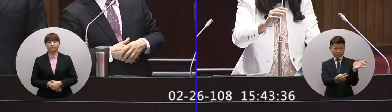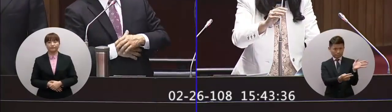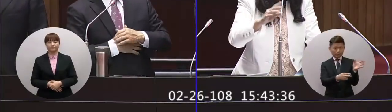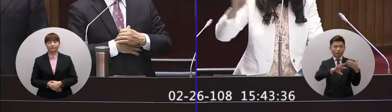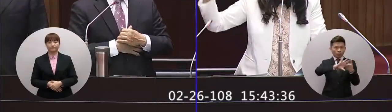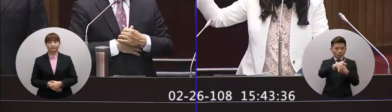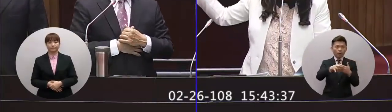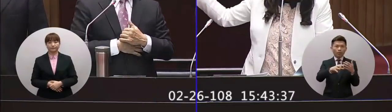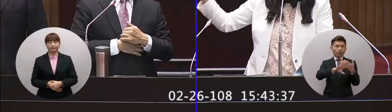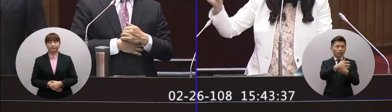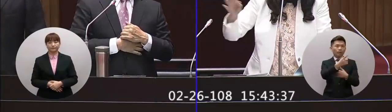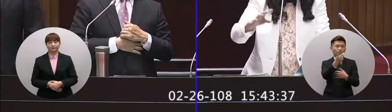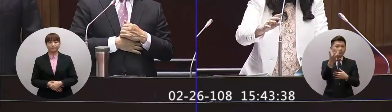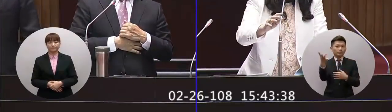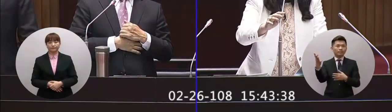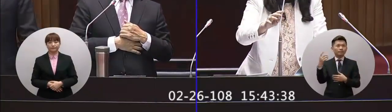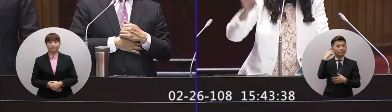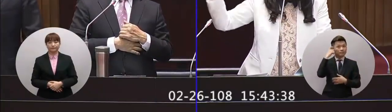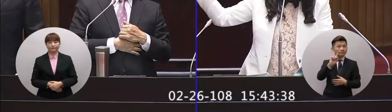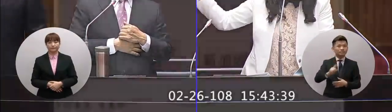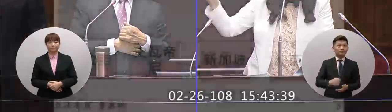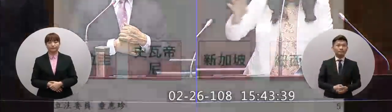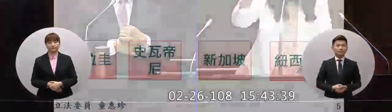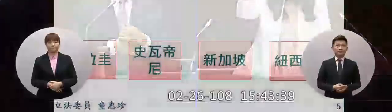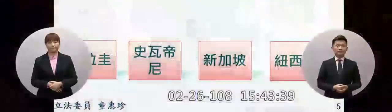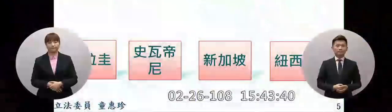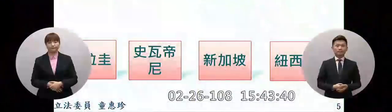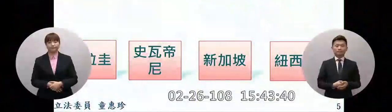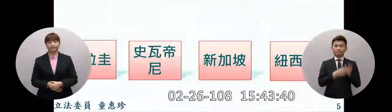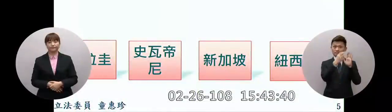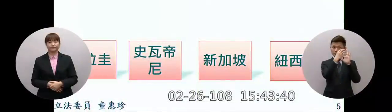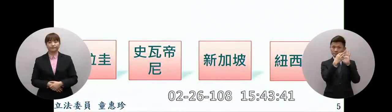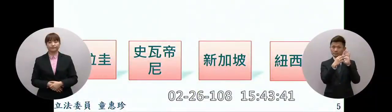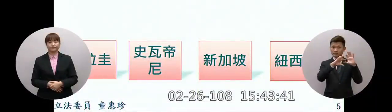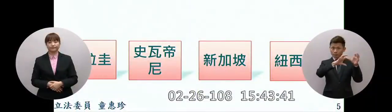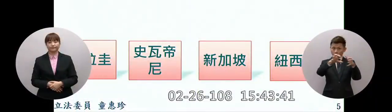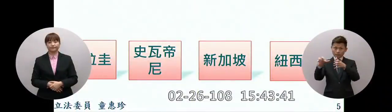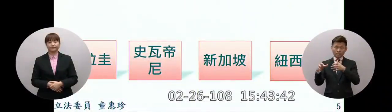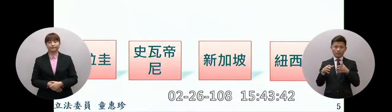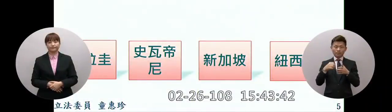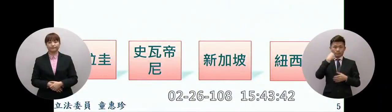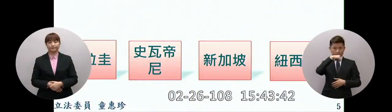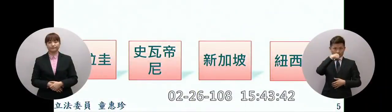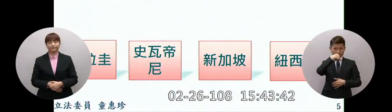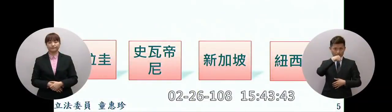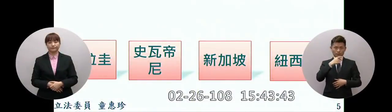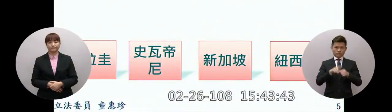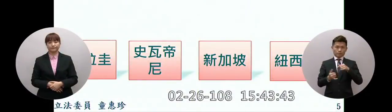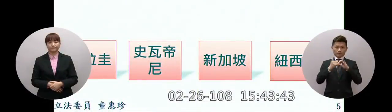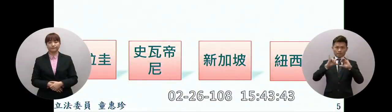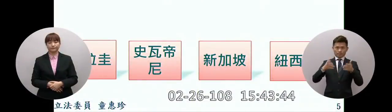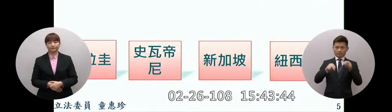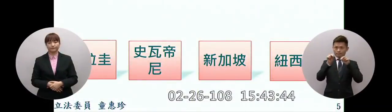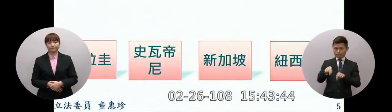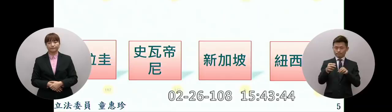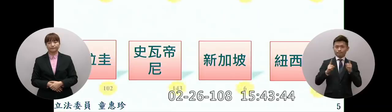國家你知道這些國家表示什麼意思嗎這些國家的象徵意義沒關係我告訴你這是跟我們說台灣中華民國簽訂